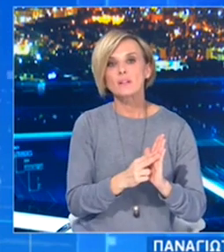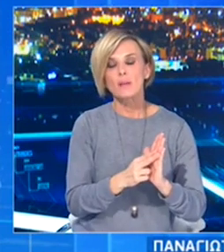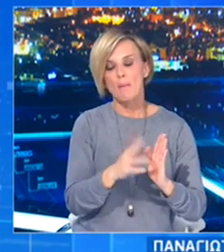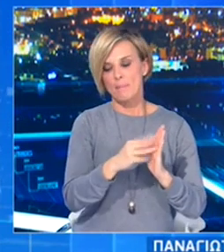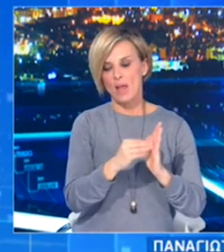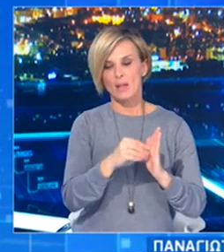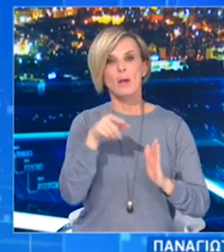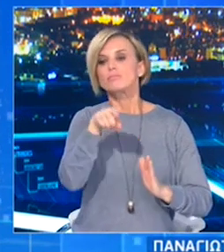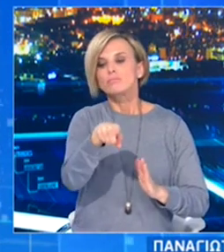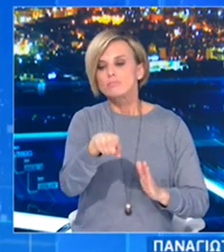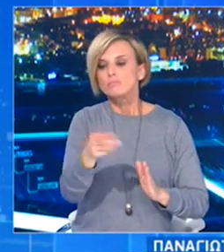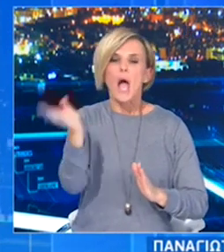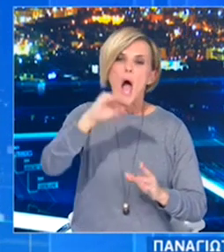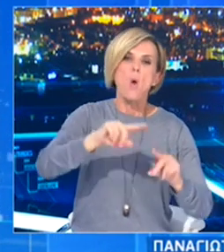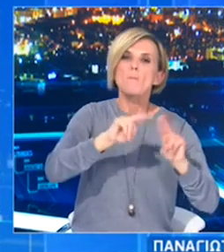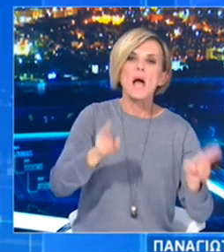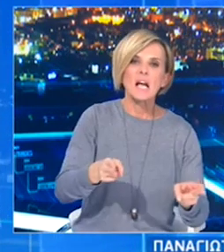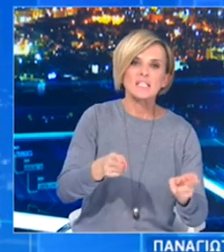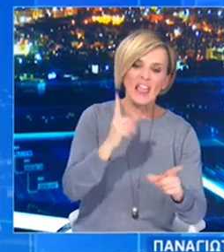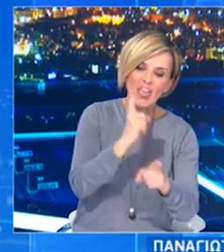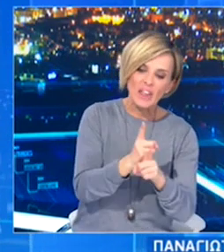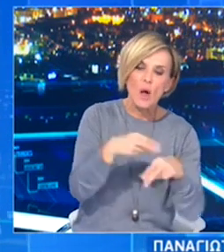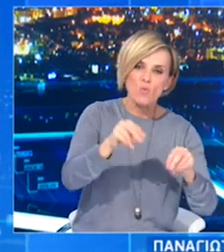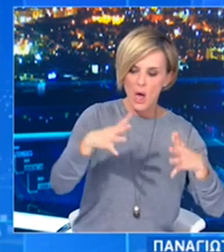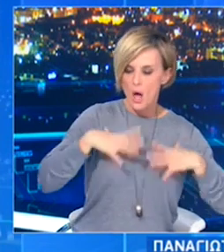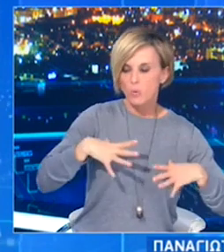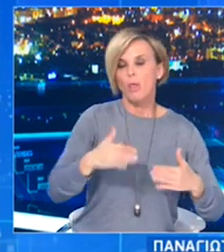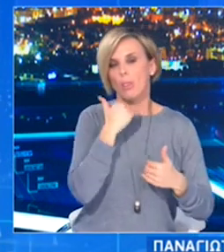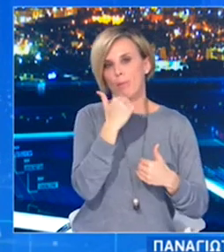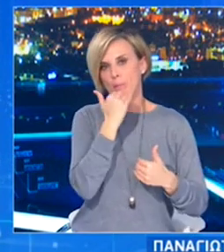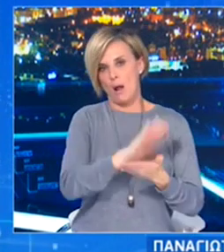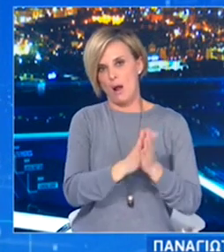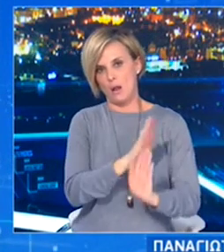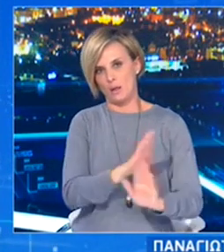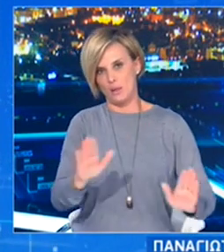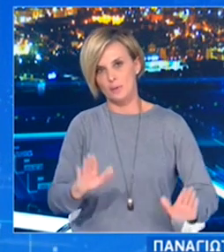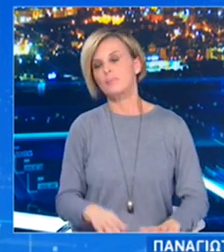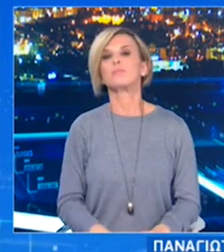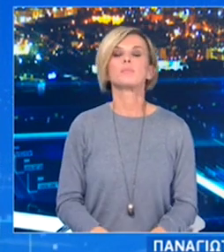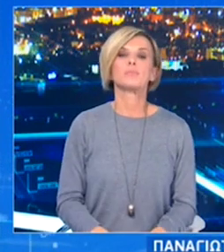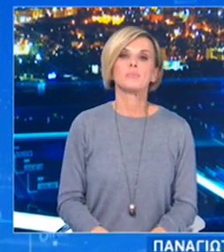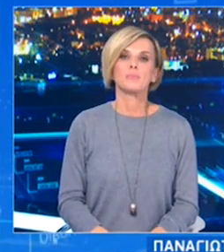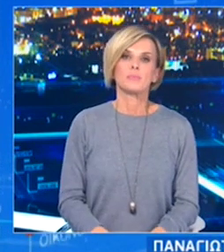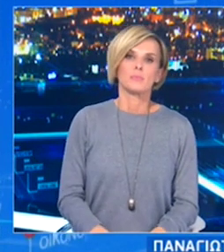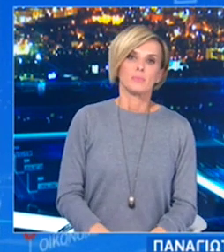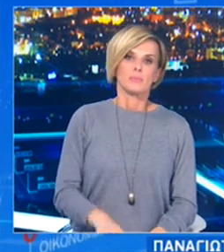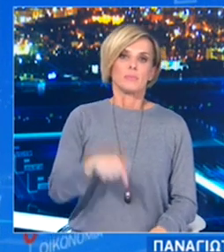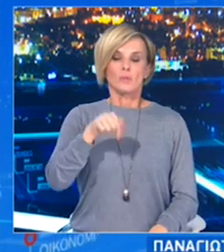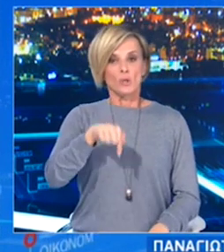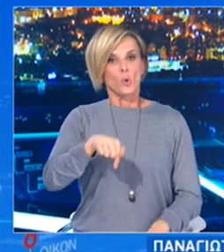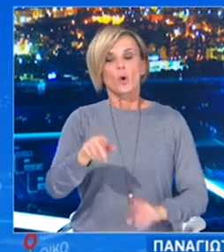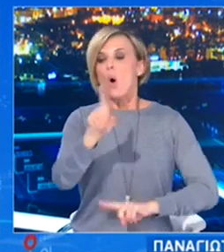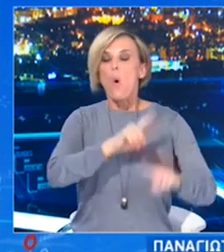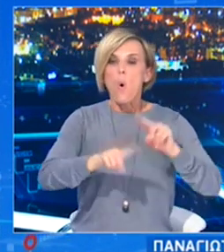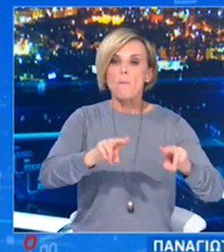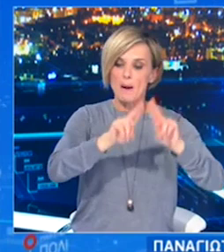Επίσης, από σήμερα δεν επιτρέπεται η μεταβολή στοιχείων ως προς τον πρωτεύοντα ΚΑΔ μέσω της φορολογικής διοίκησης